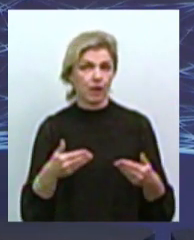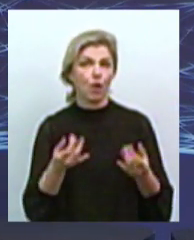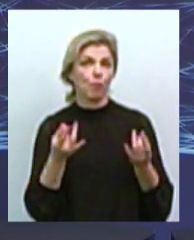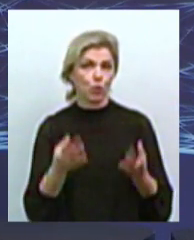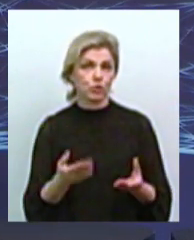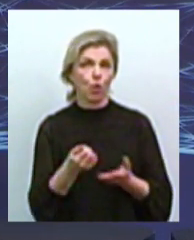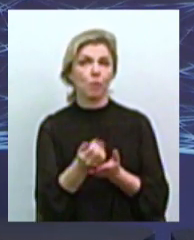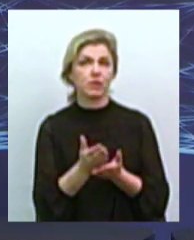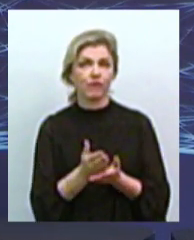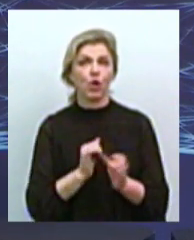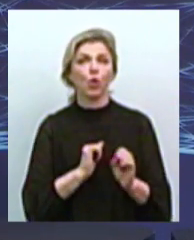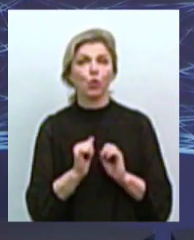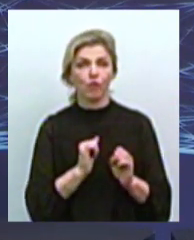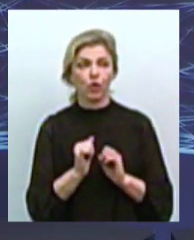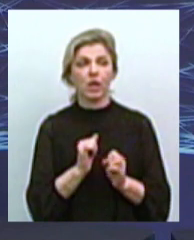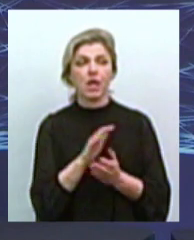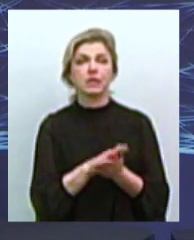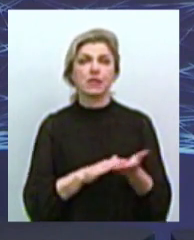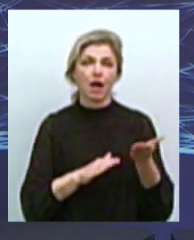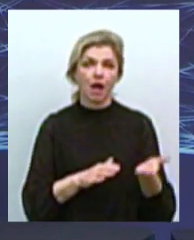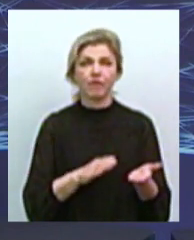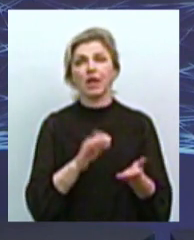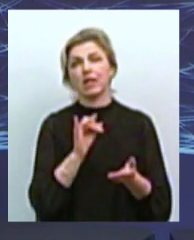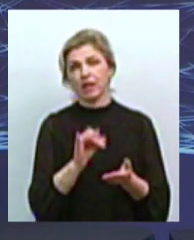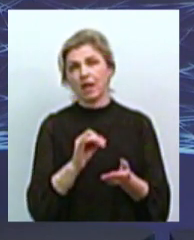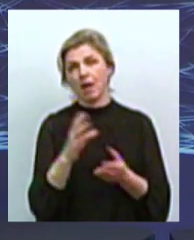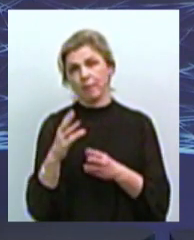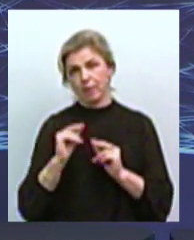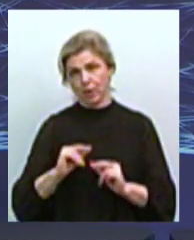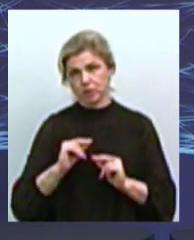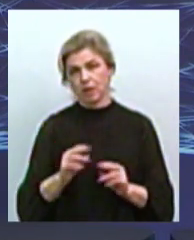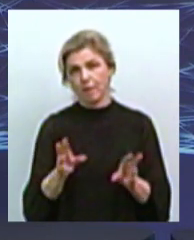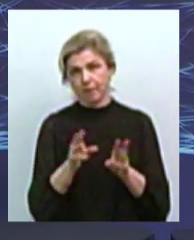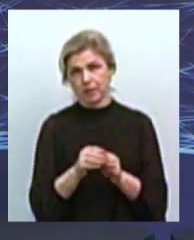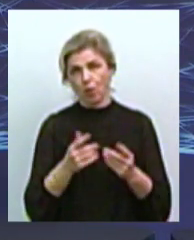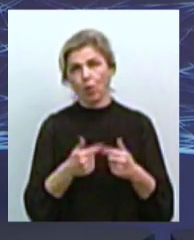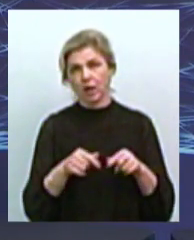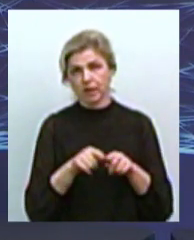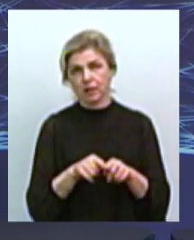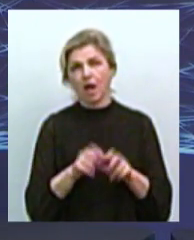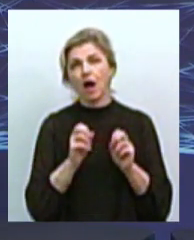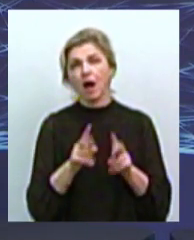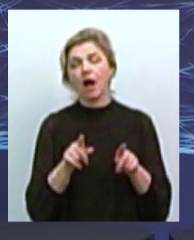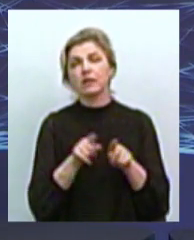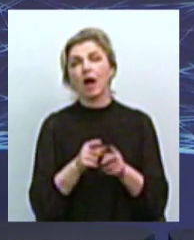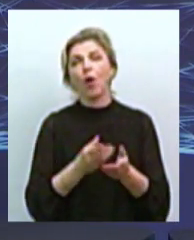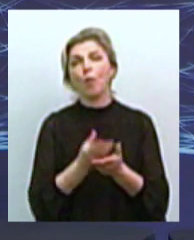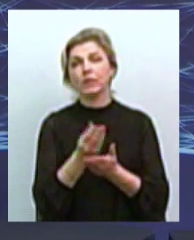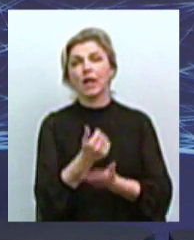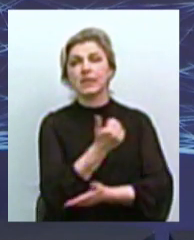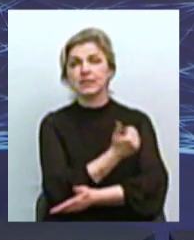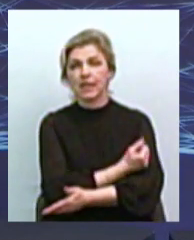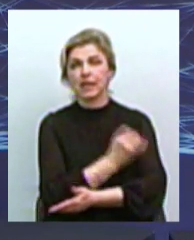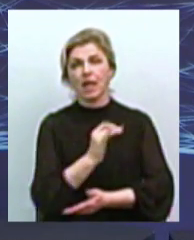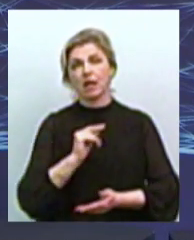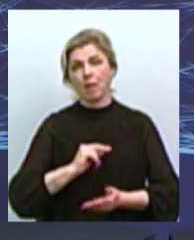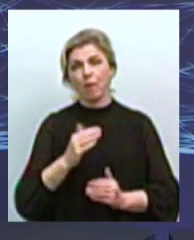просто забезпечуємо координацію відлову, запису, тобто співпрацюємо з організацією, звичайно. Як така оплата самої стерилізації та роботи всіх